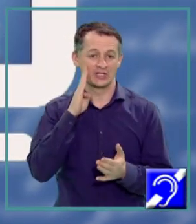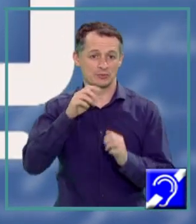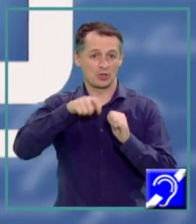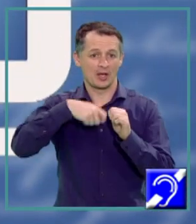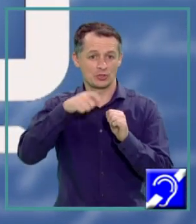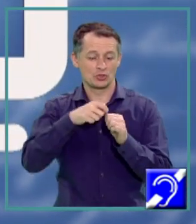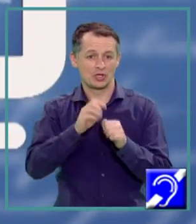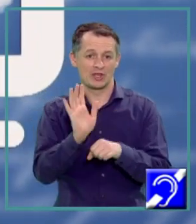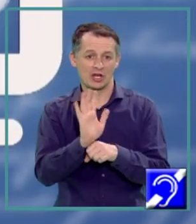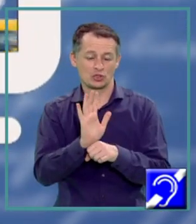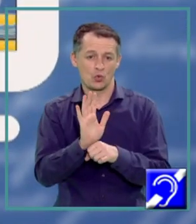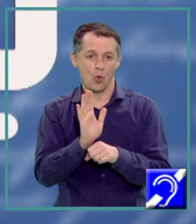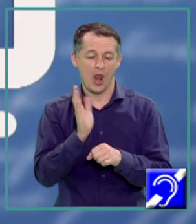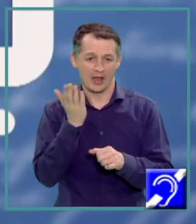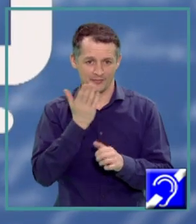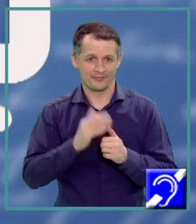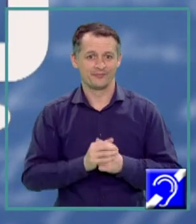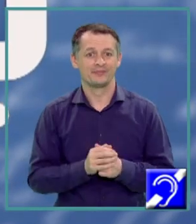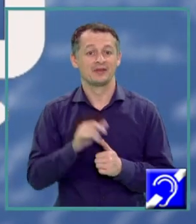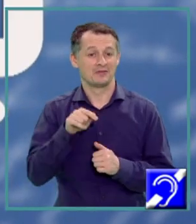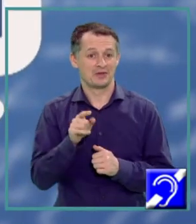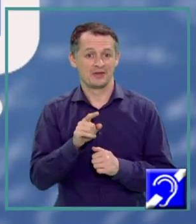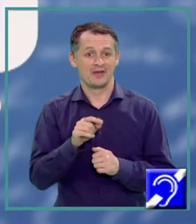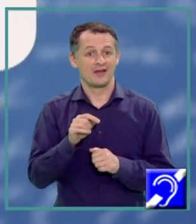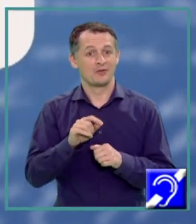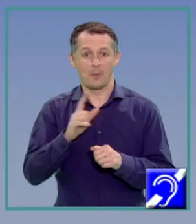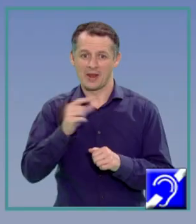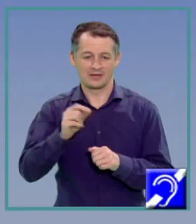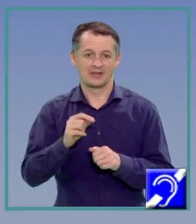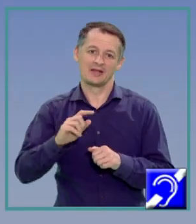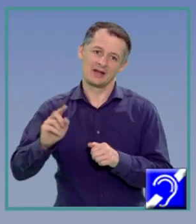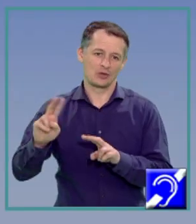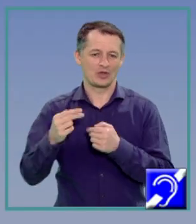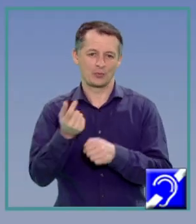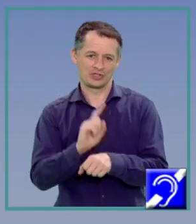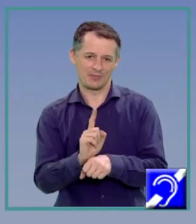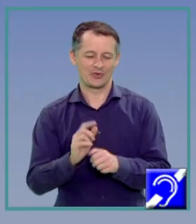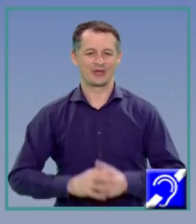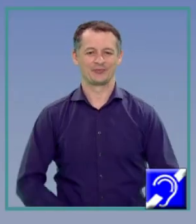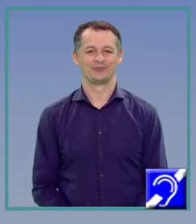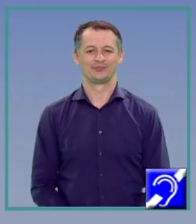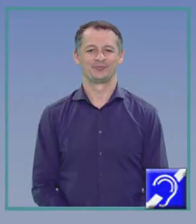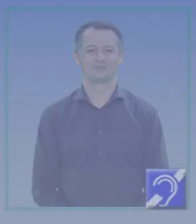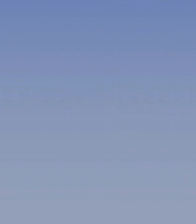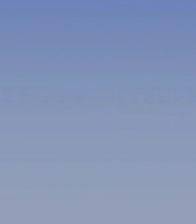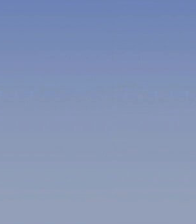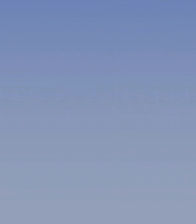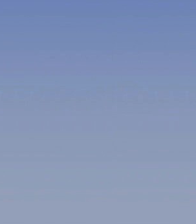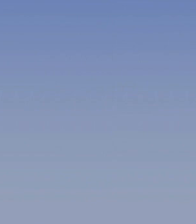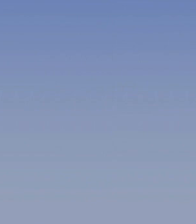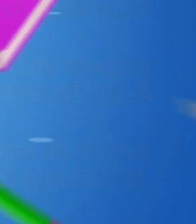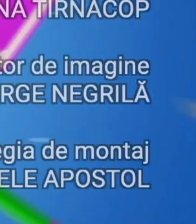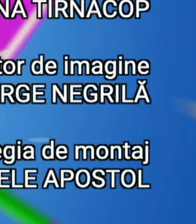Teleșcoala TVR Nu plecați prea departe, revenim în câteva minute MULȚUMIT PENTRU VIZIVARE!